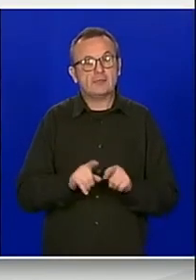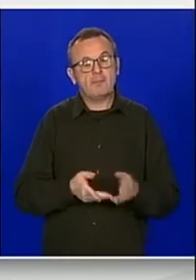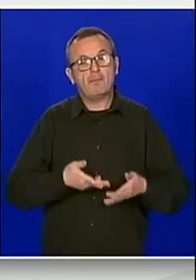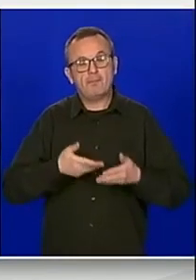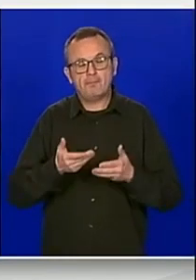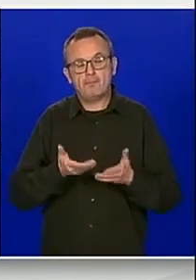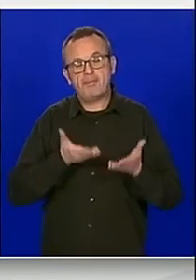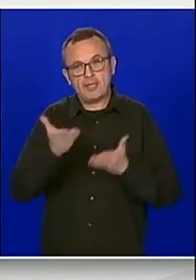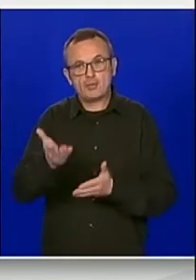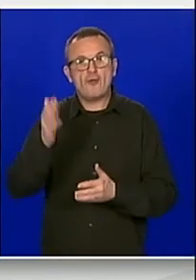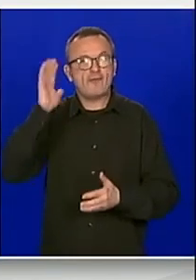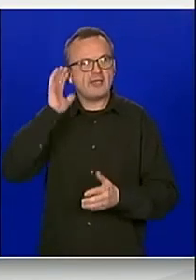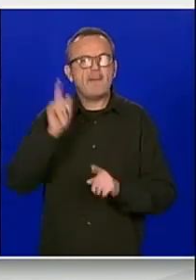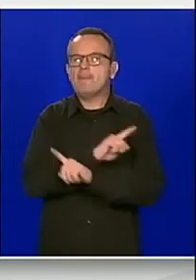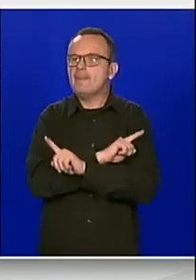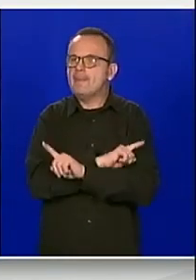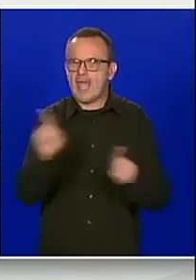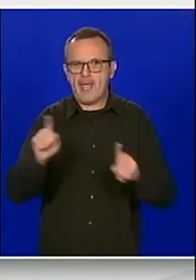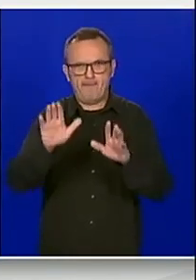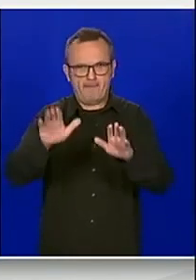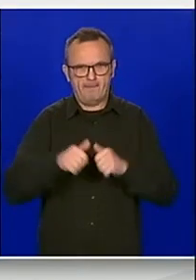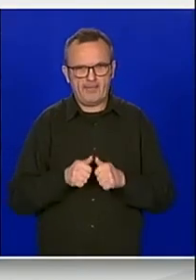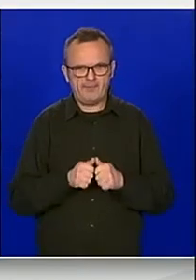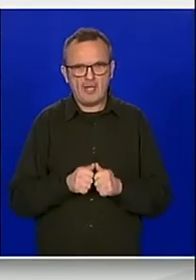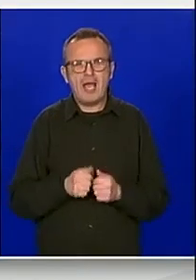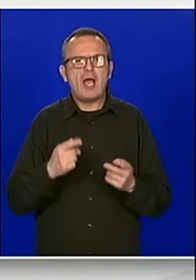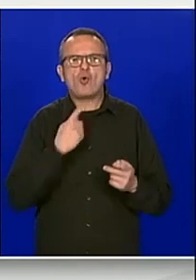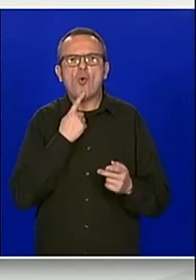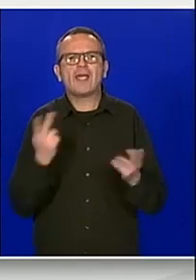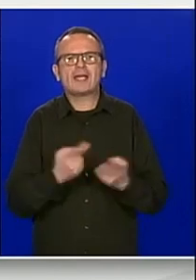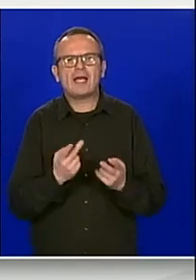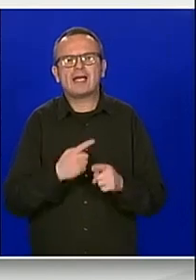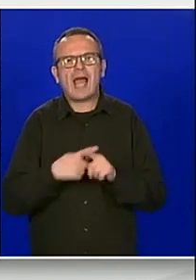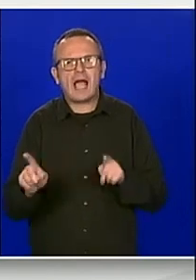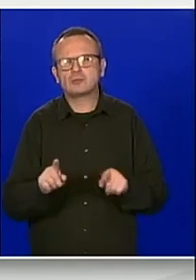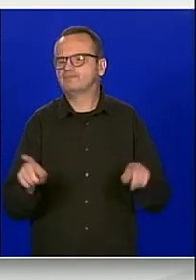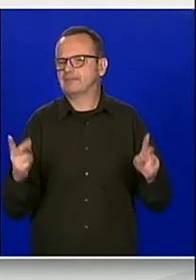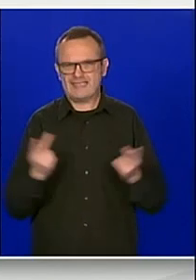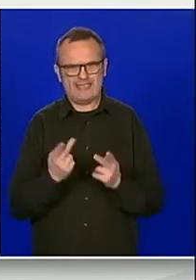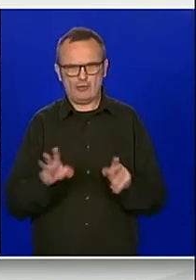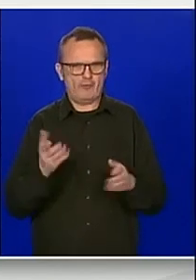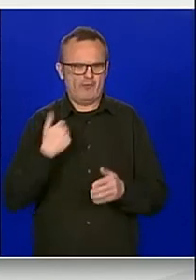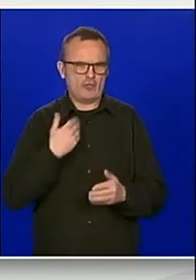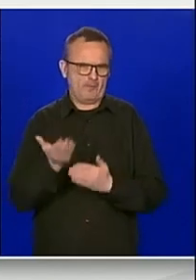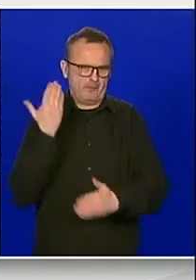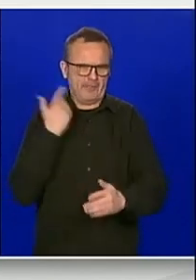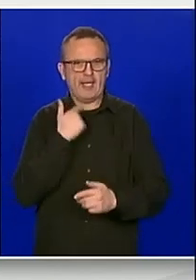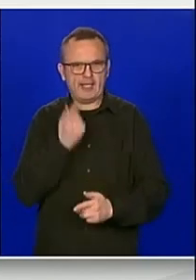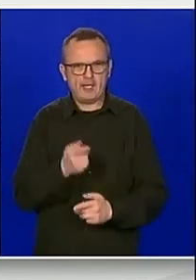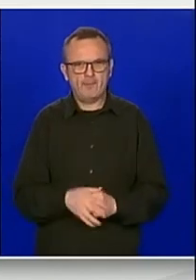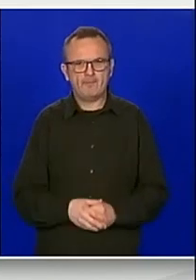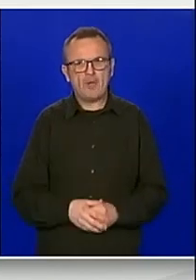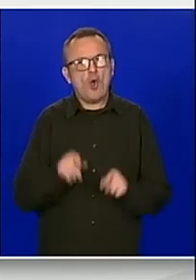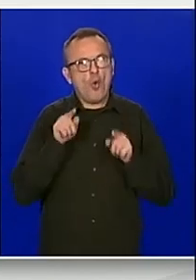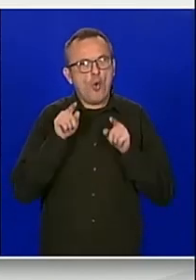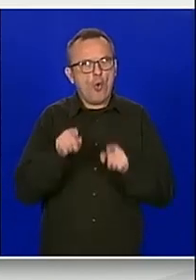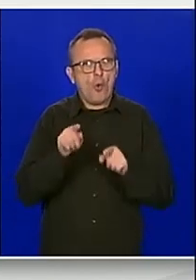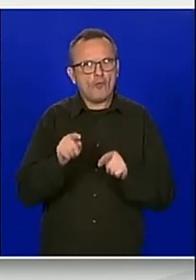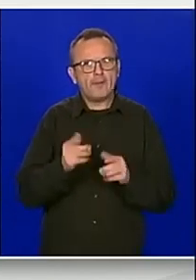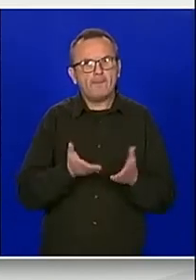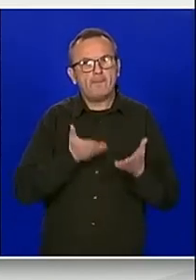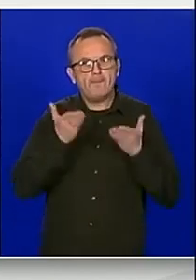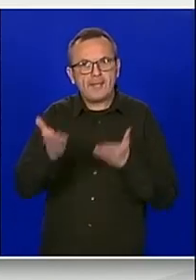predmetni prijedlog zakona, razlozi za to su slični. Dakle, ovakvim inicijativama treba pristupiti s dužnom pažnjom uz